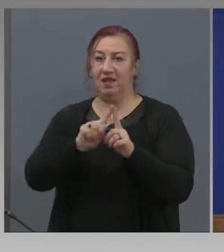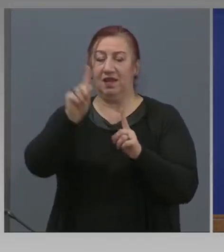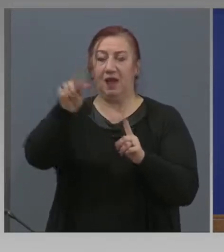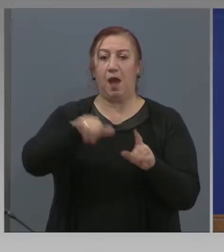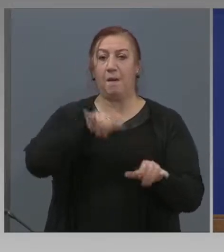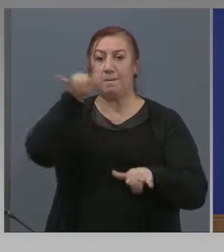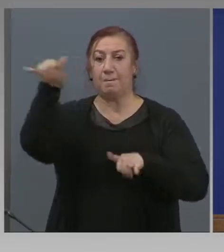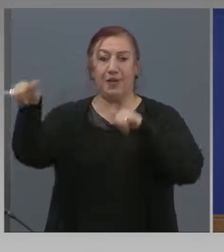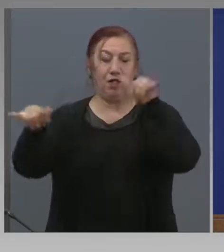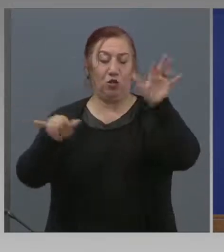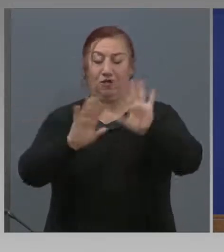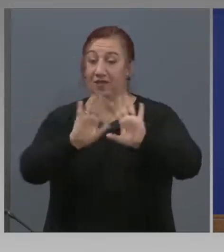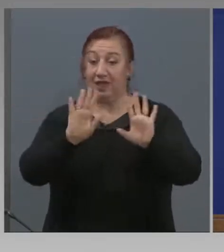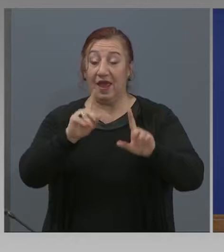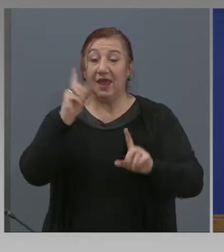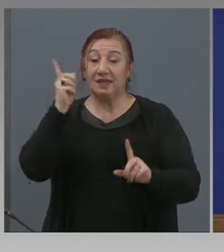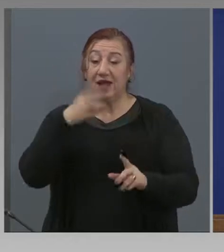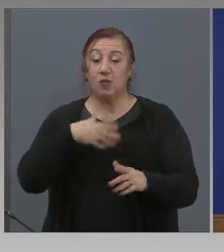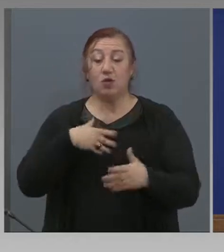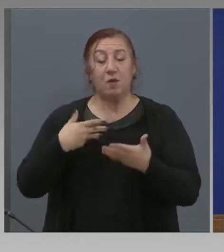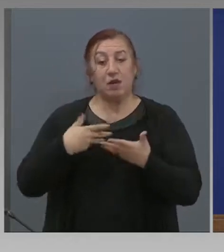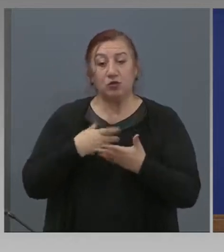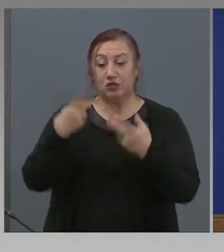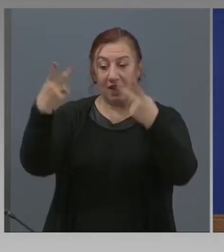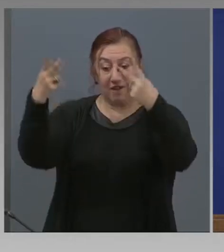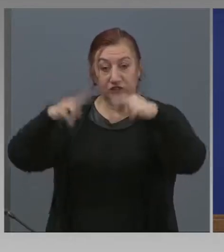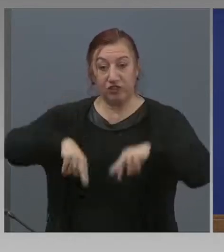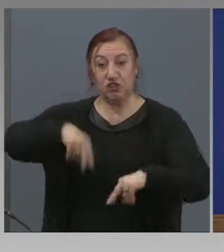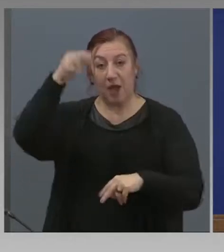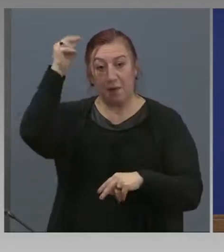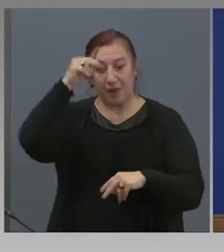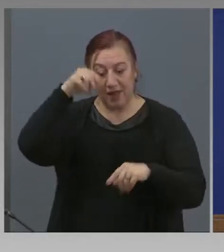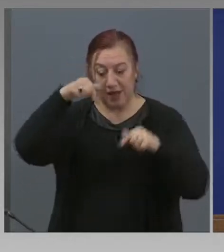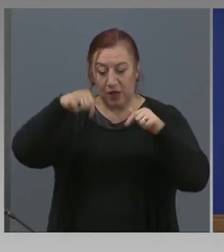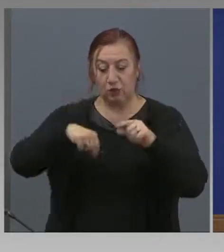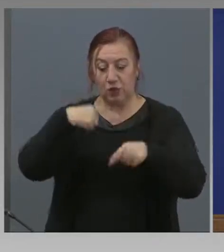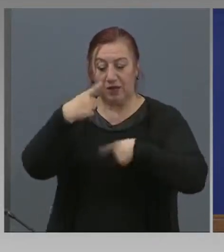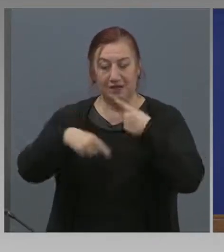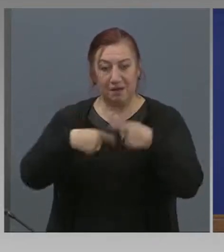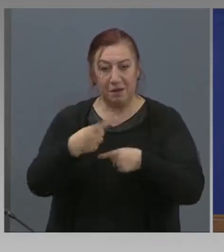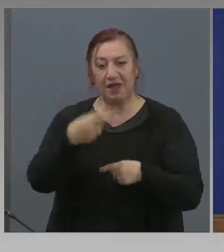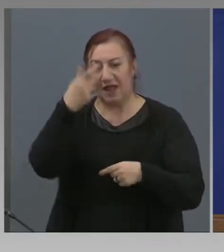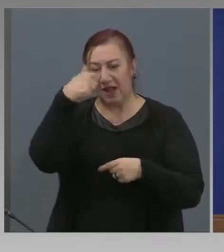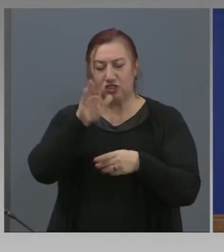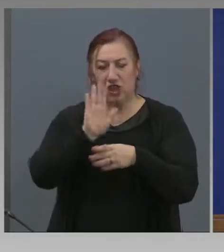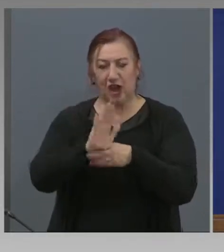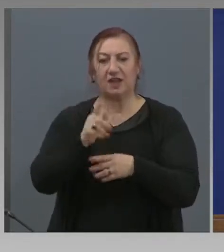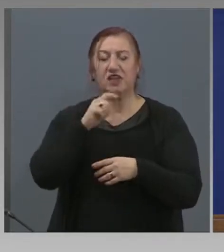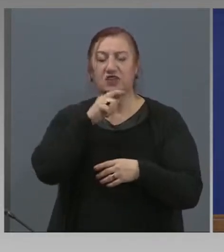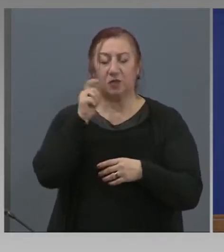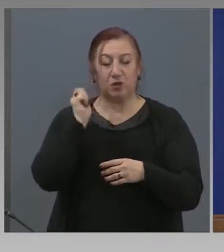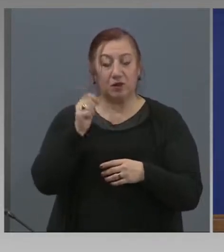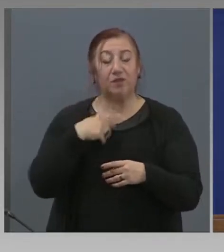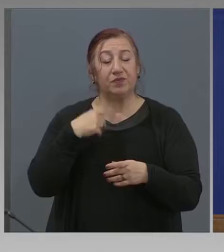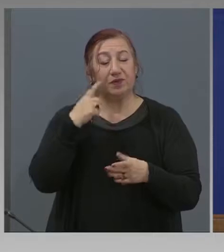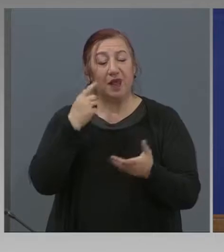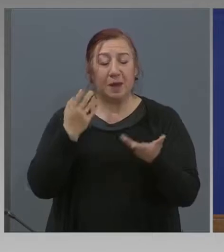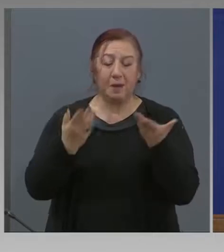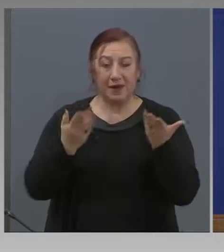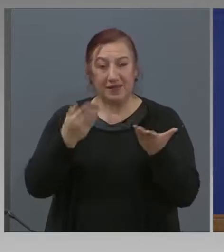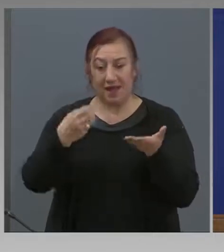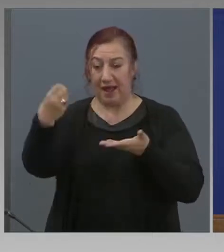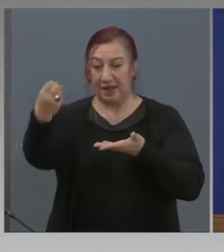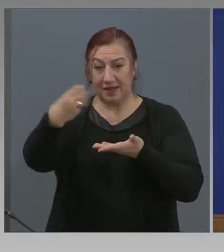беше и нашата мълба. От Съединените щати ни информираха, че предценката ли да пропусне български граждани с изтекла